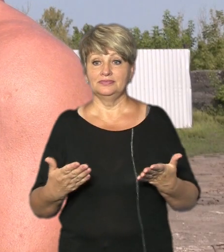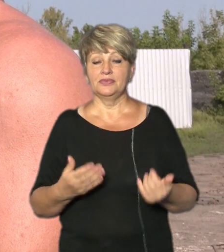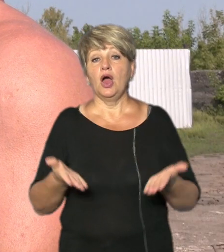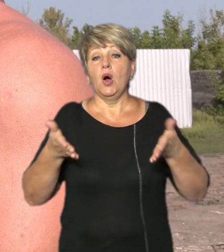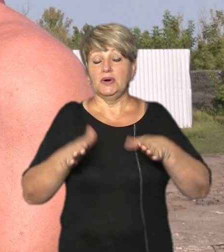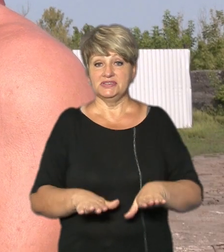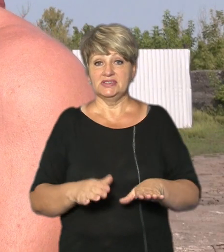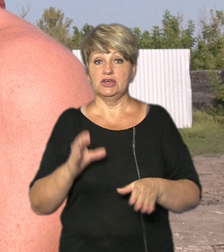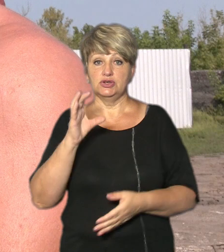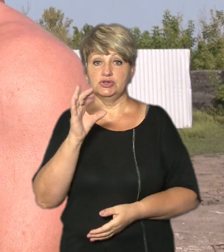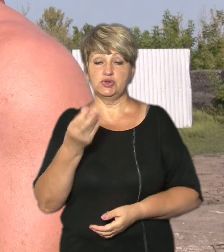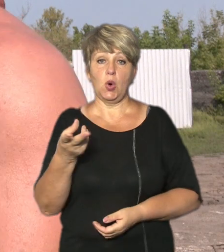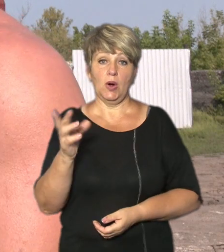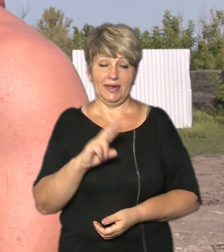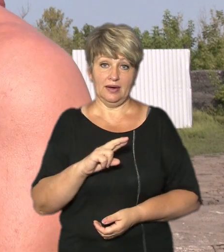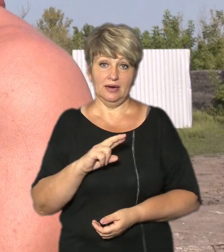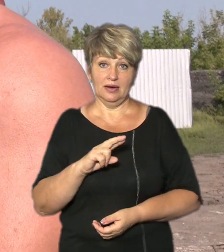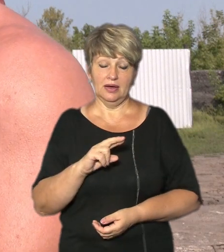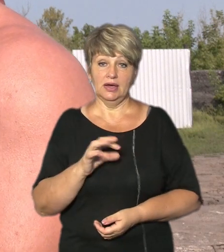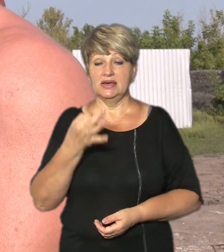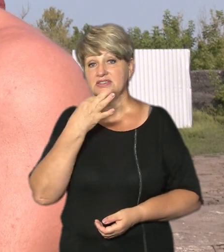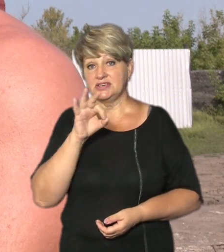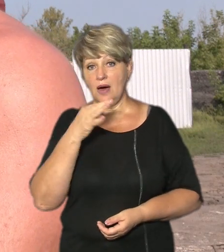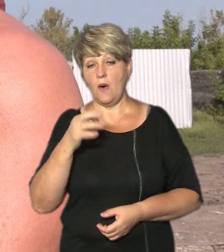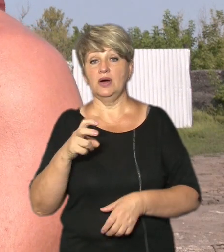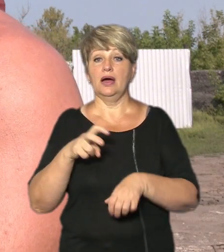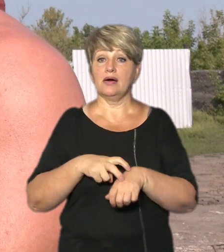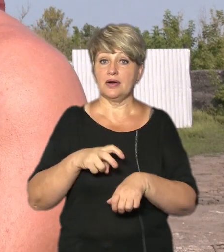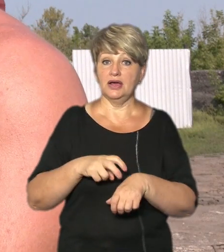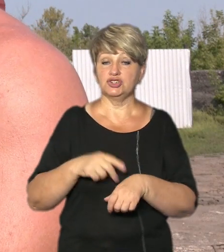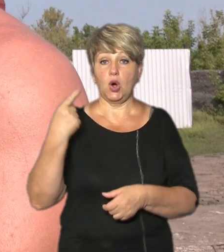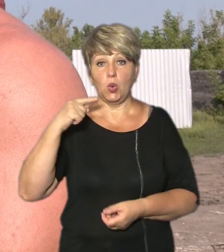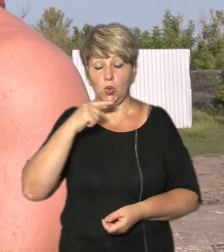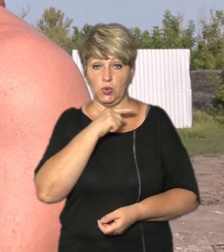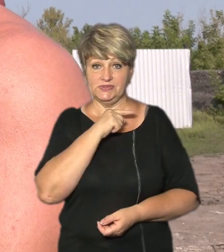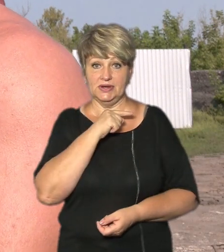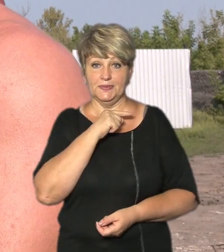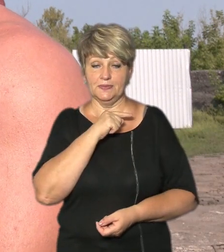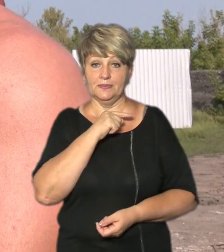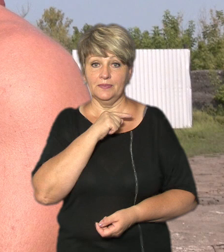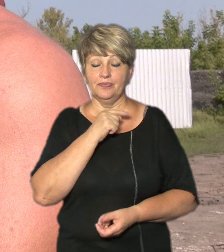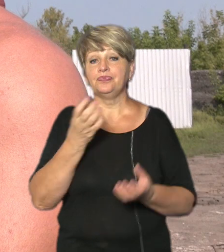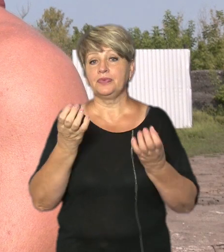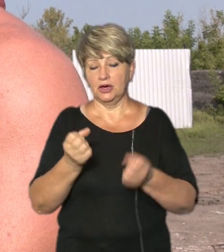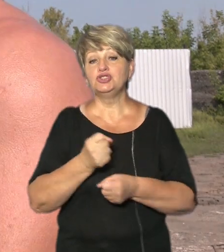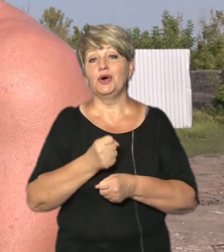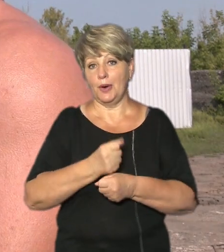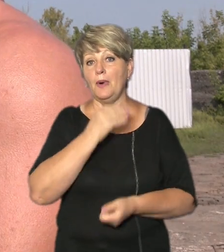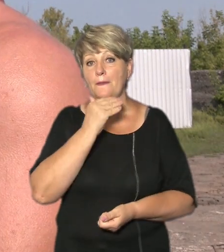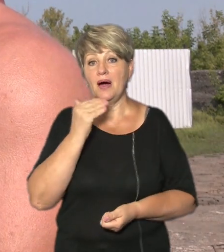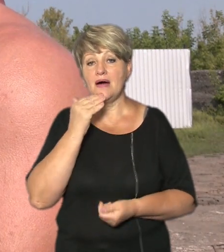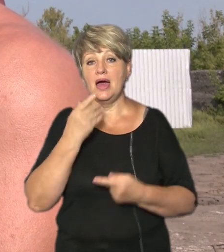залишилася соя, соняшник, гречка, кукуруза Ще роботи багато